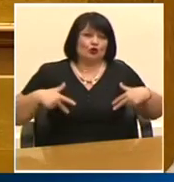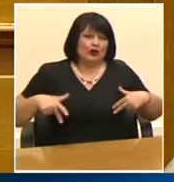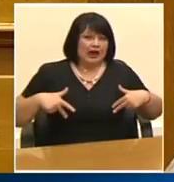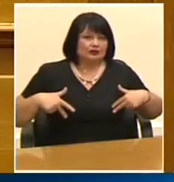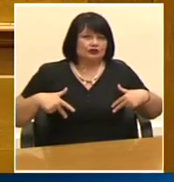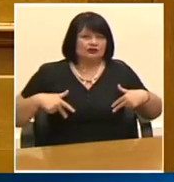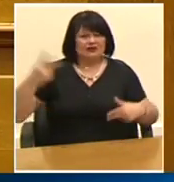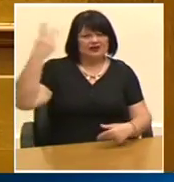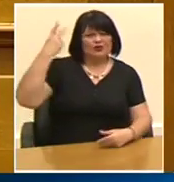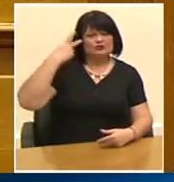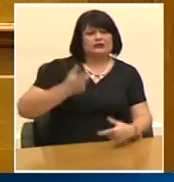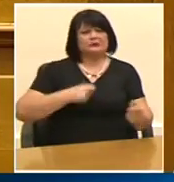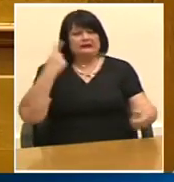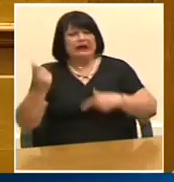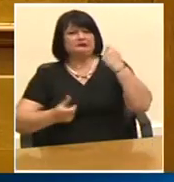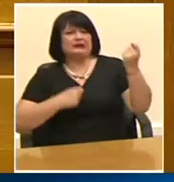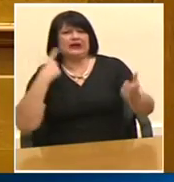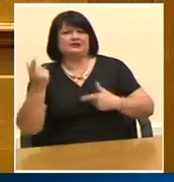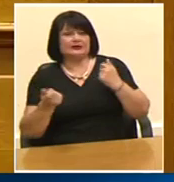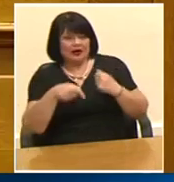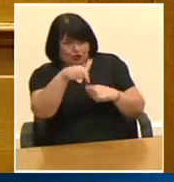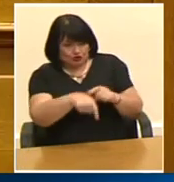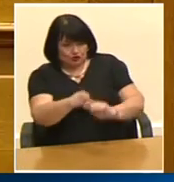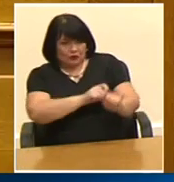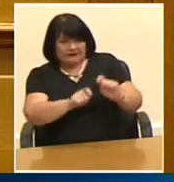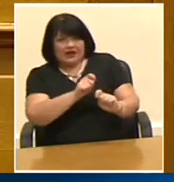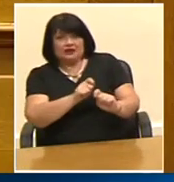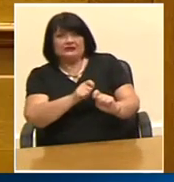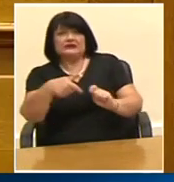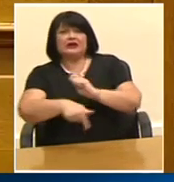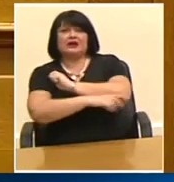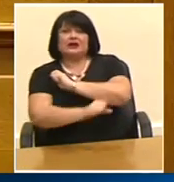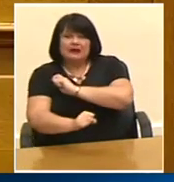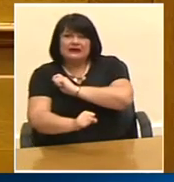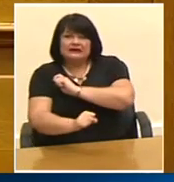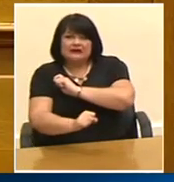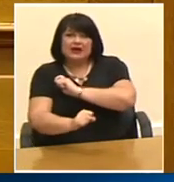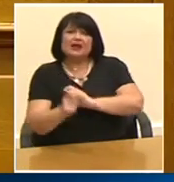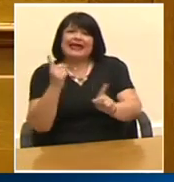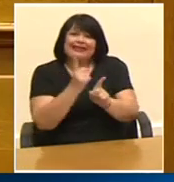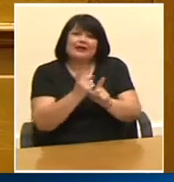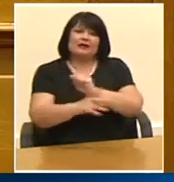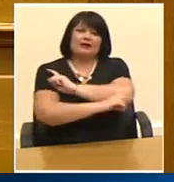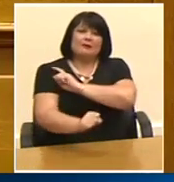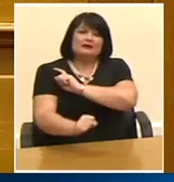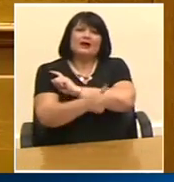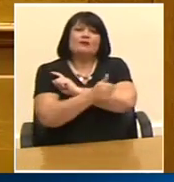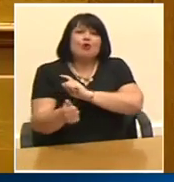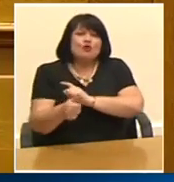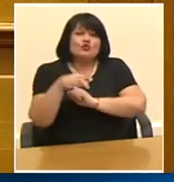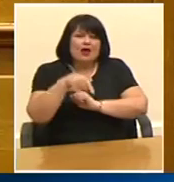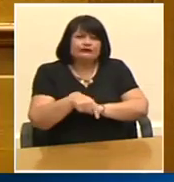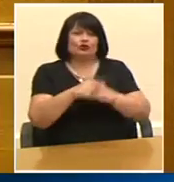πατάλες τώρα που συστήνετε ολόκληρη ειδική γραμματεία μόνο και μόνο για να διαχειρίζετε ένα πληροφοριακό σύστημα που